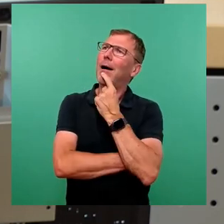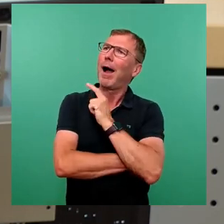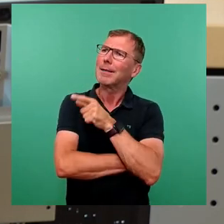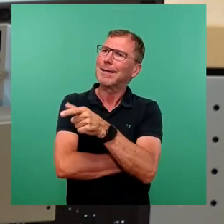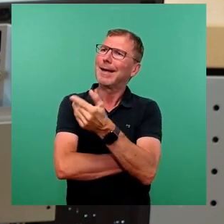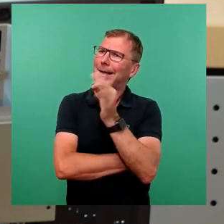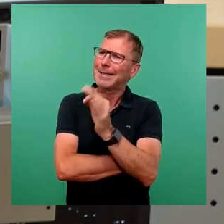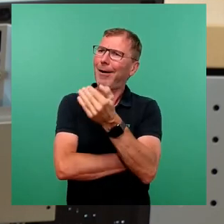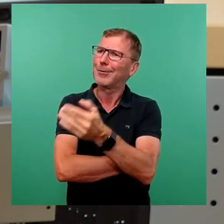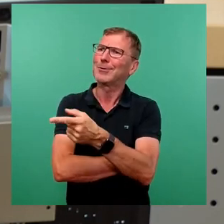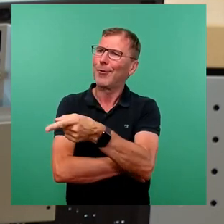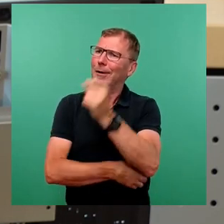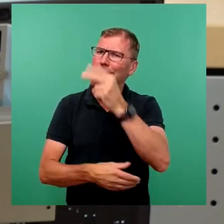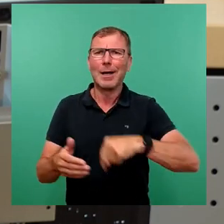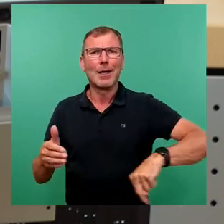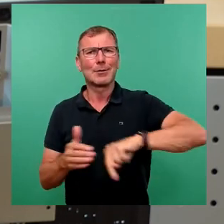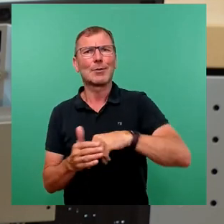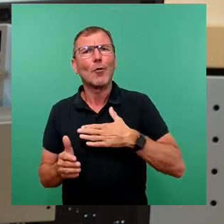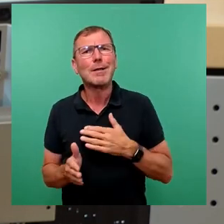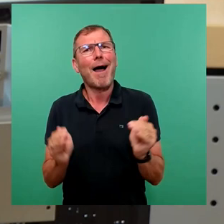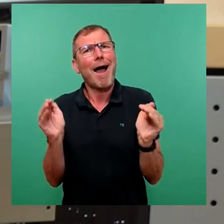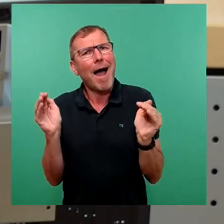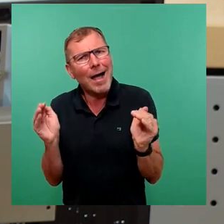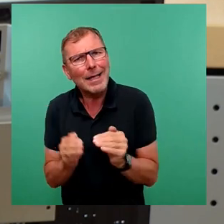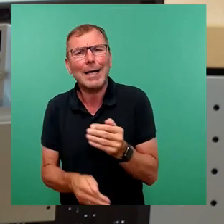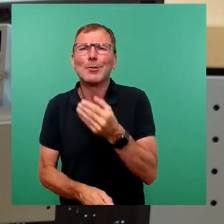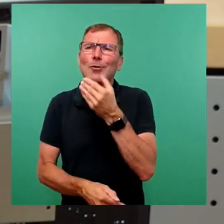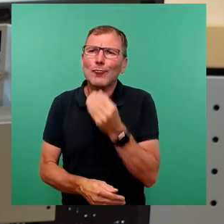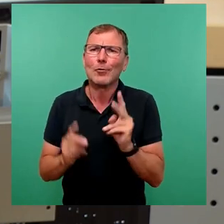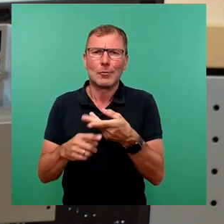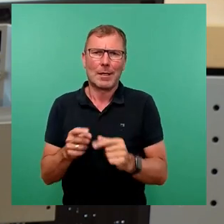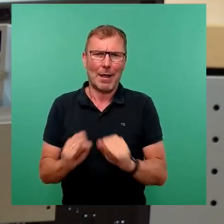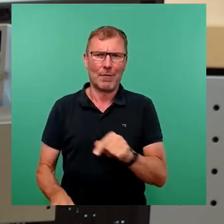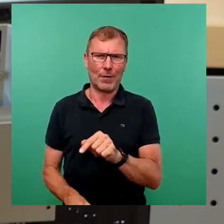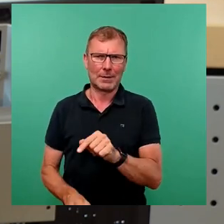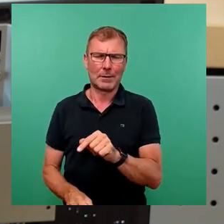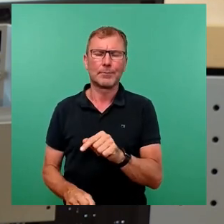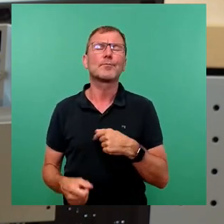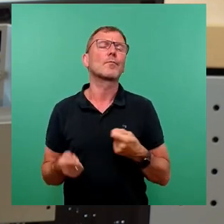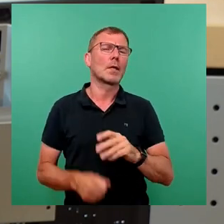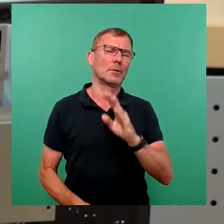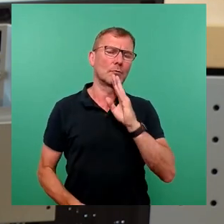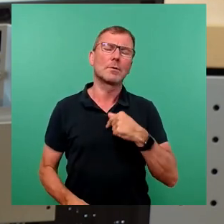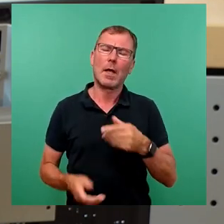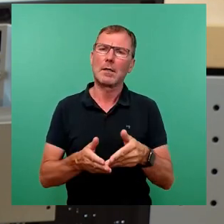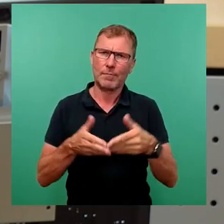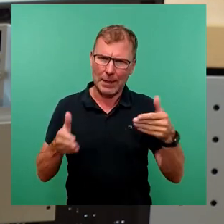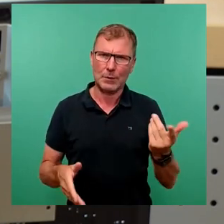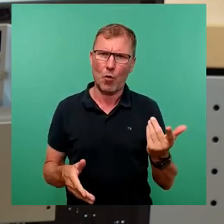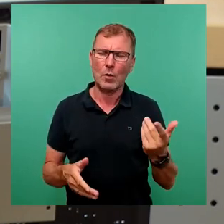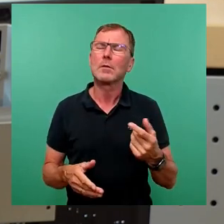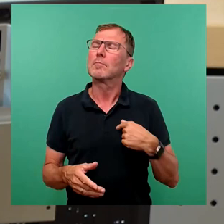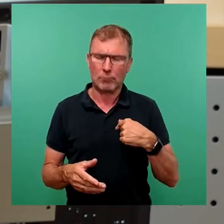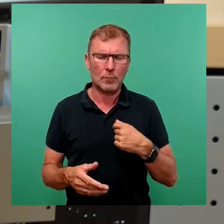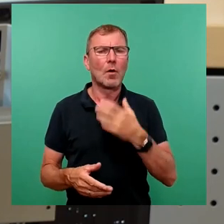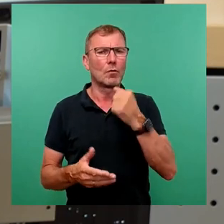wohin wir zurück wollen. Unsere kleinen, charmanten Stadtteilfeste. Ich komme zum Schluss. Wir werden als Fraktion, das habe ich schon gesagt, dafür einstehen,